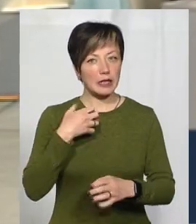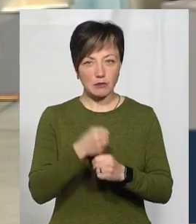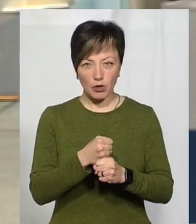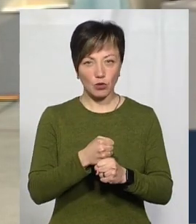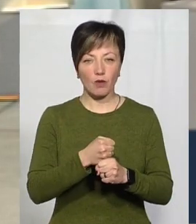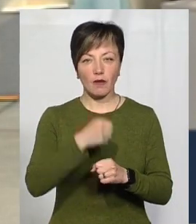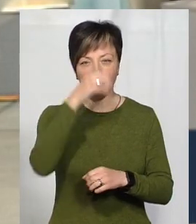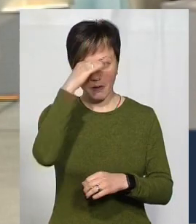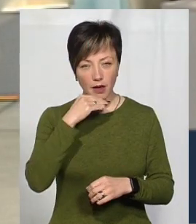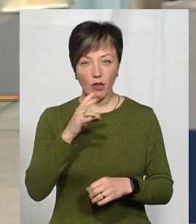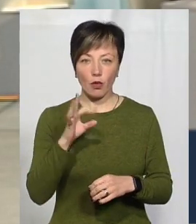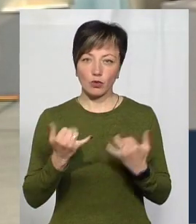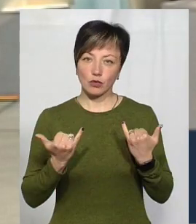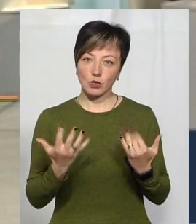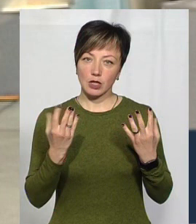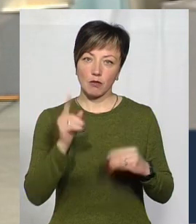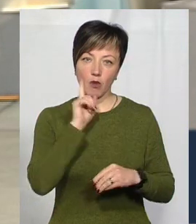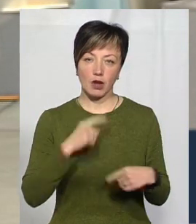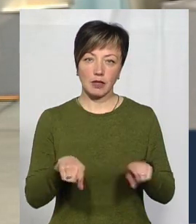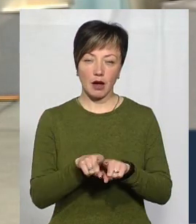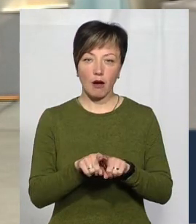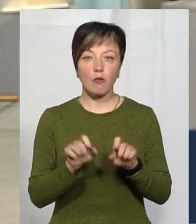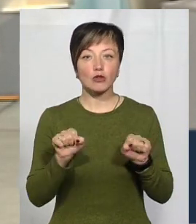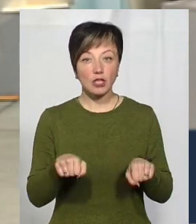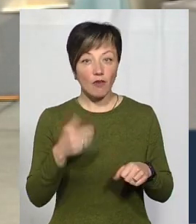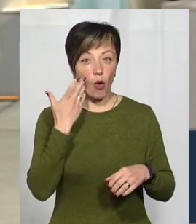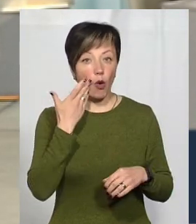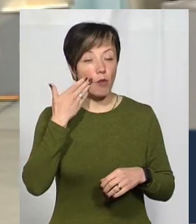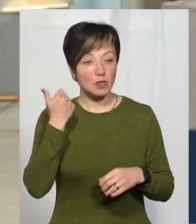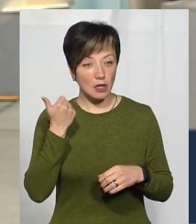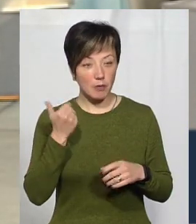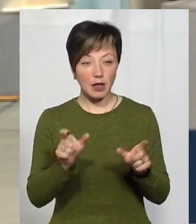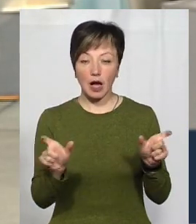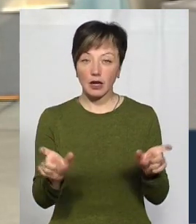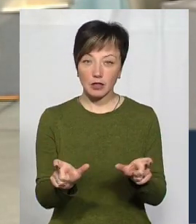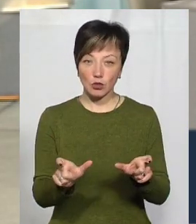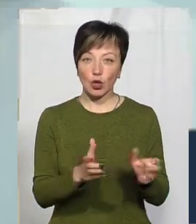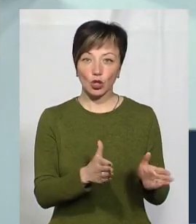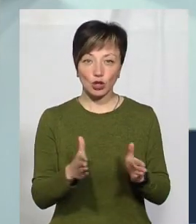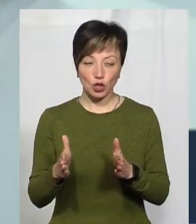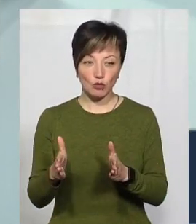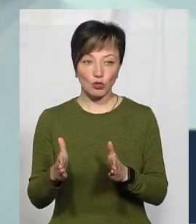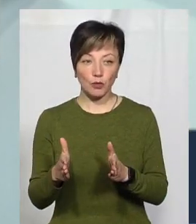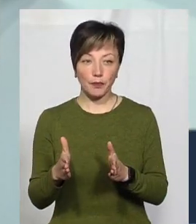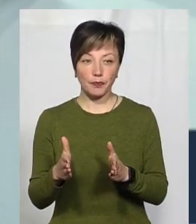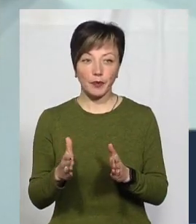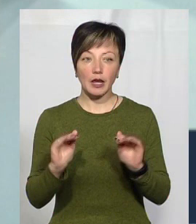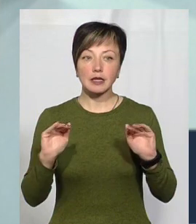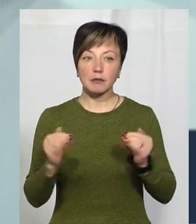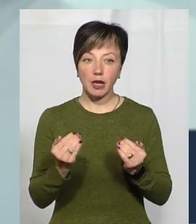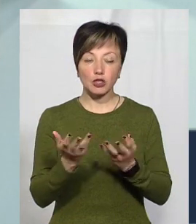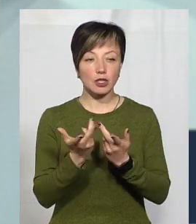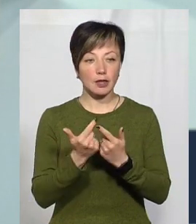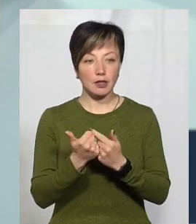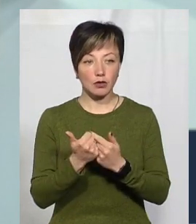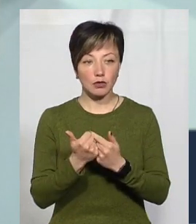батьки, але на сьогоднішній день поки така ситуація. Можливо, з послабленням карантинного режиму і зменшенням